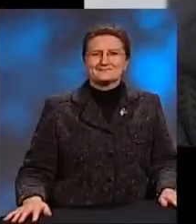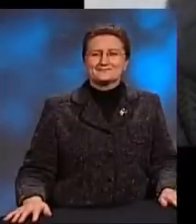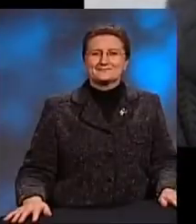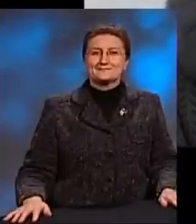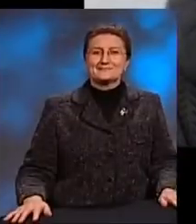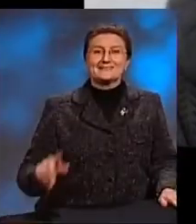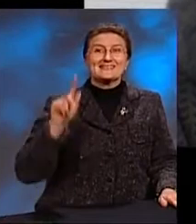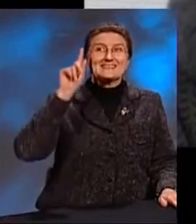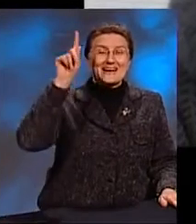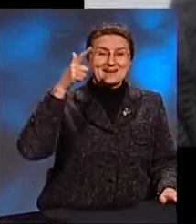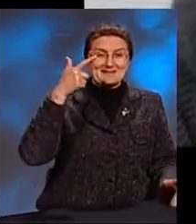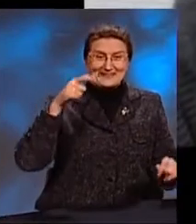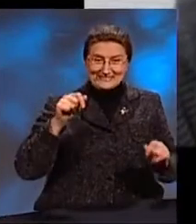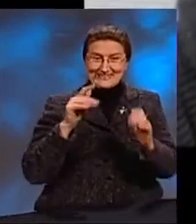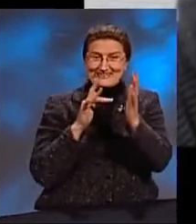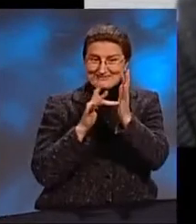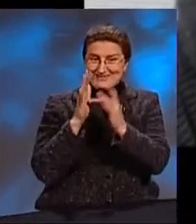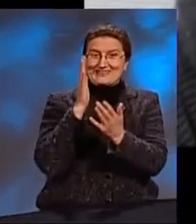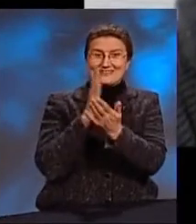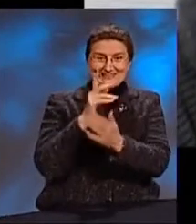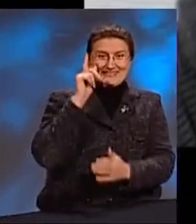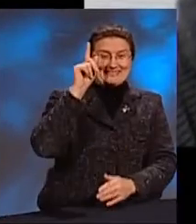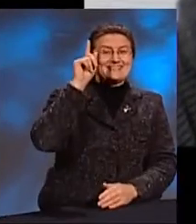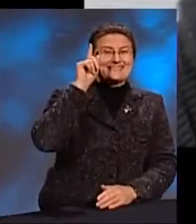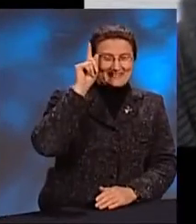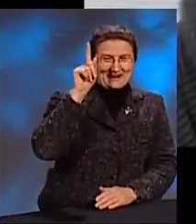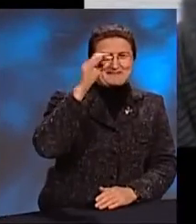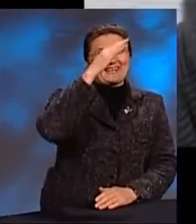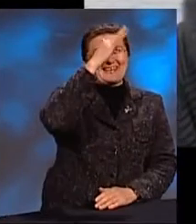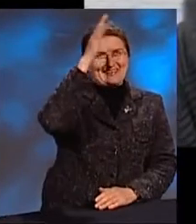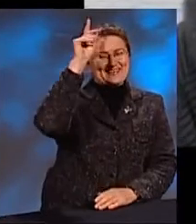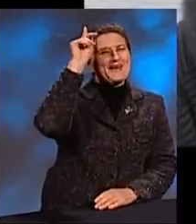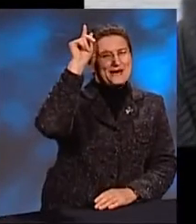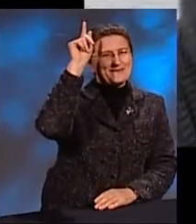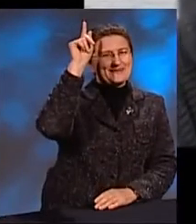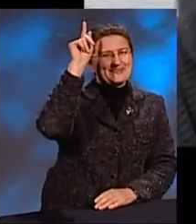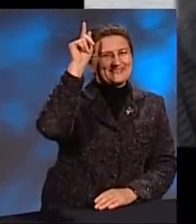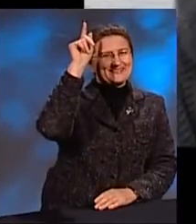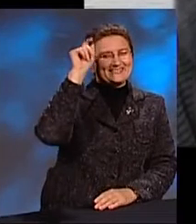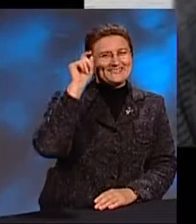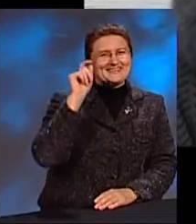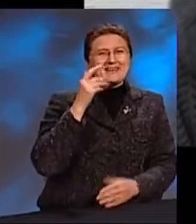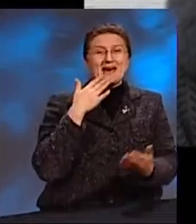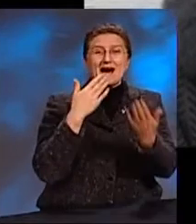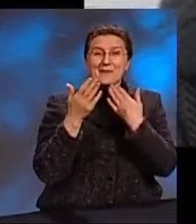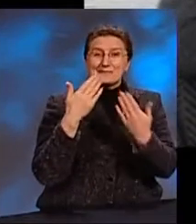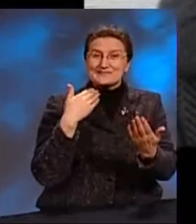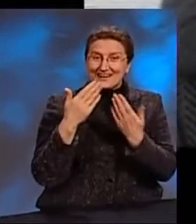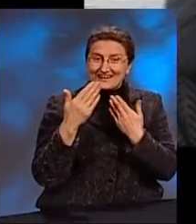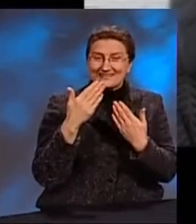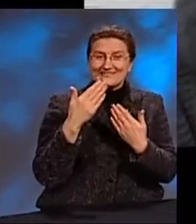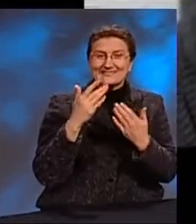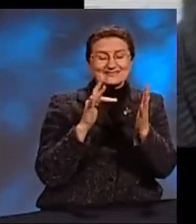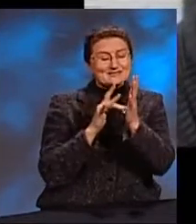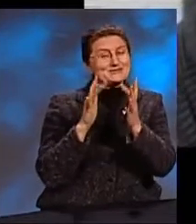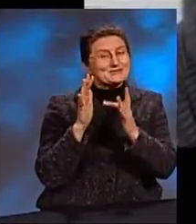Иисус Христос Там и небо И общаясь Со